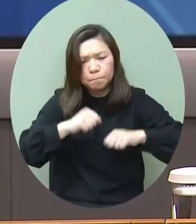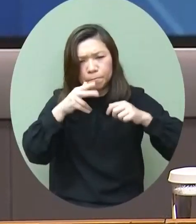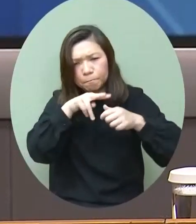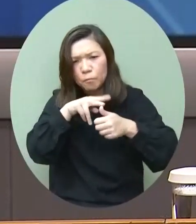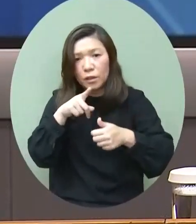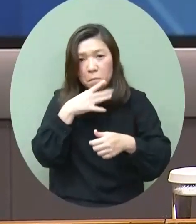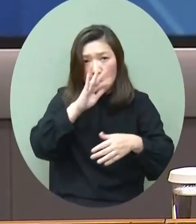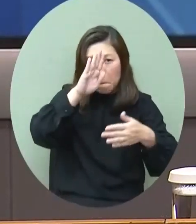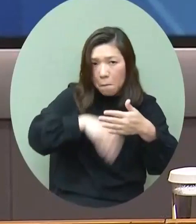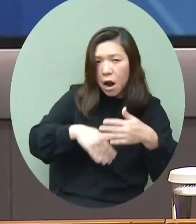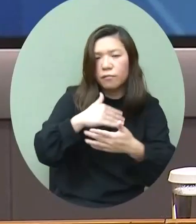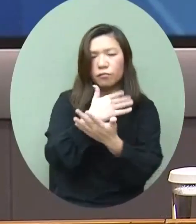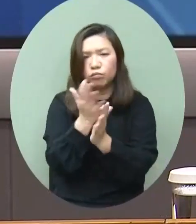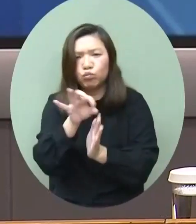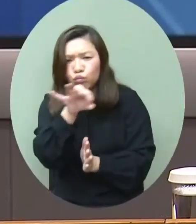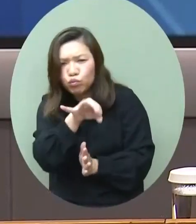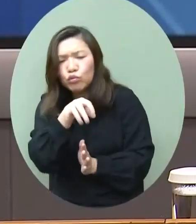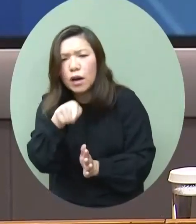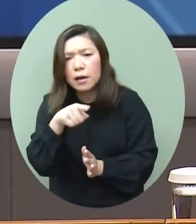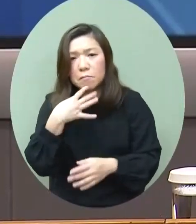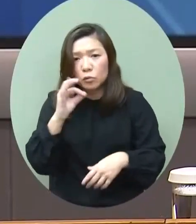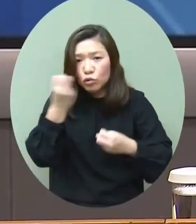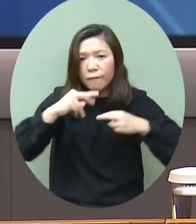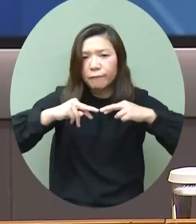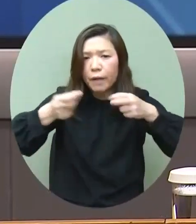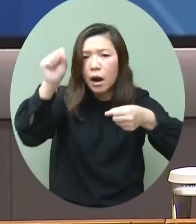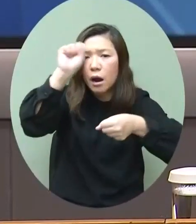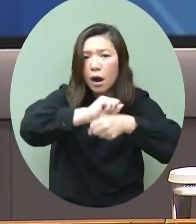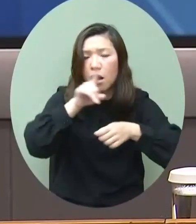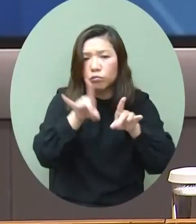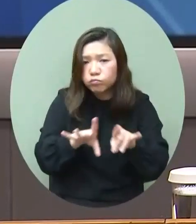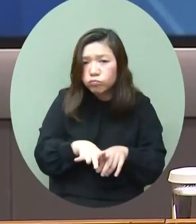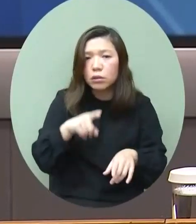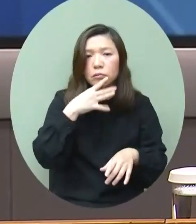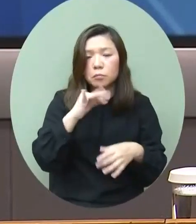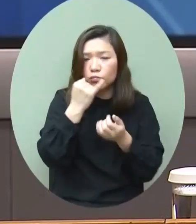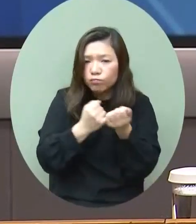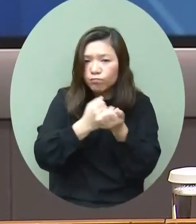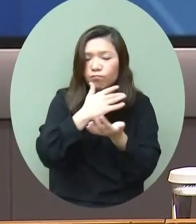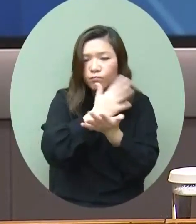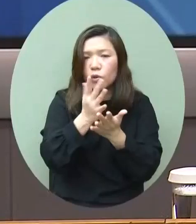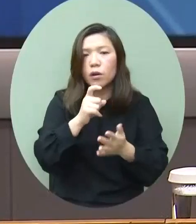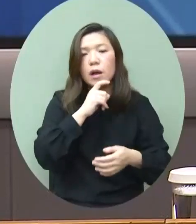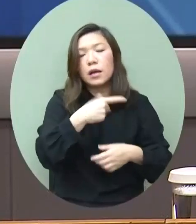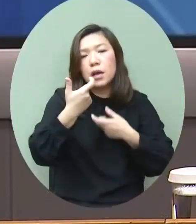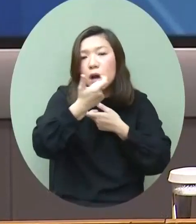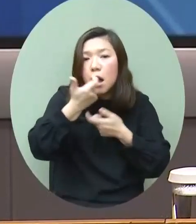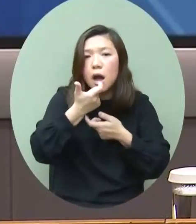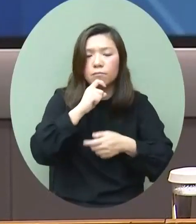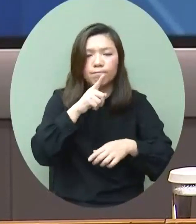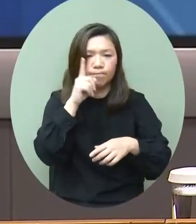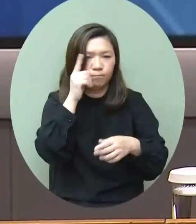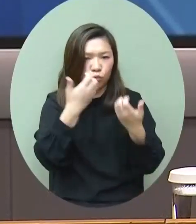沽空和淡倉水平、衍生工具的持倉量以及金融機構自己的財務狀況等的關鍵指標